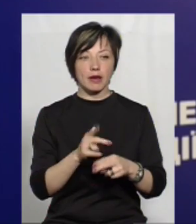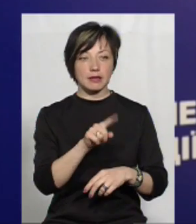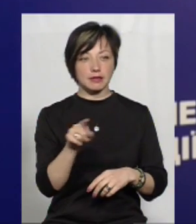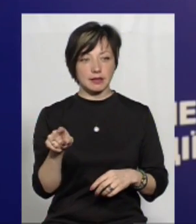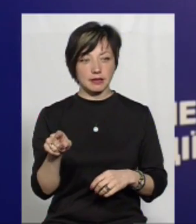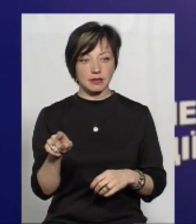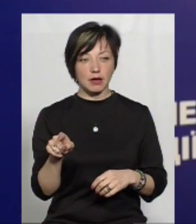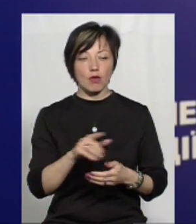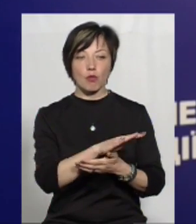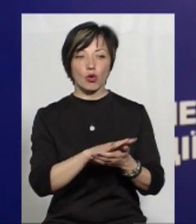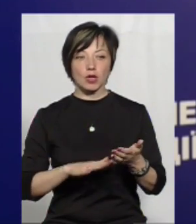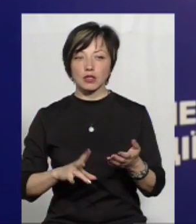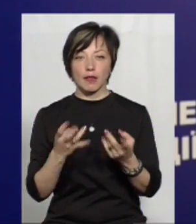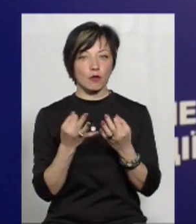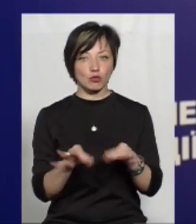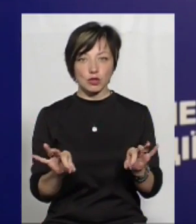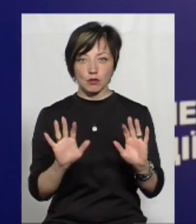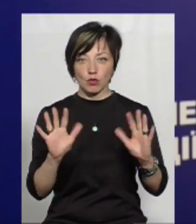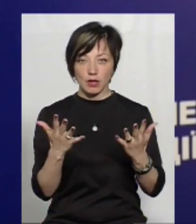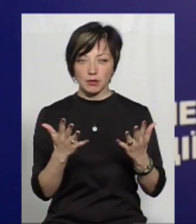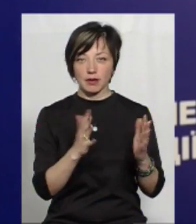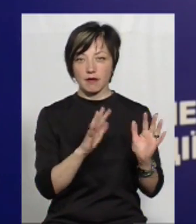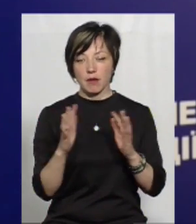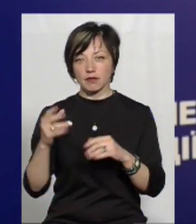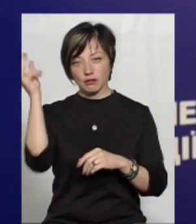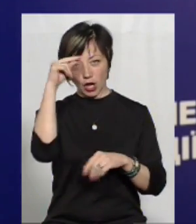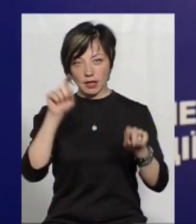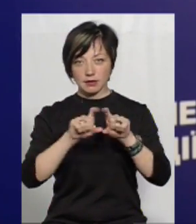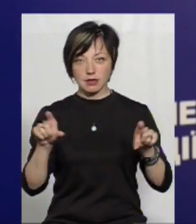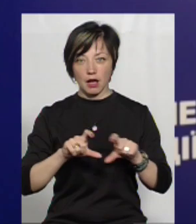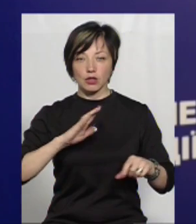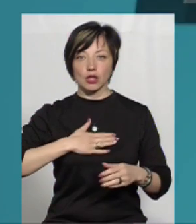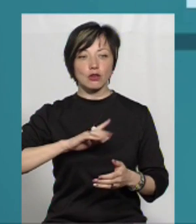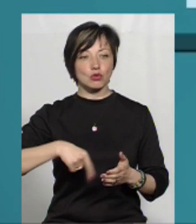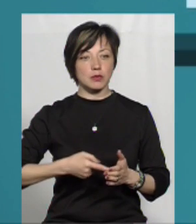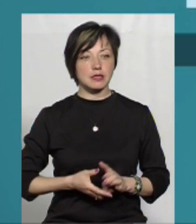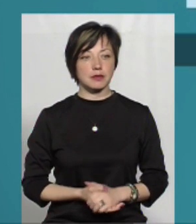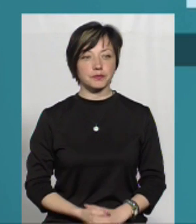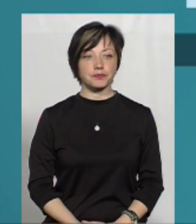в подальшому і не допустити подібних випадків у навчальних закладах нашого міста.